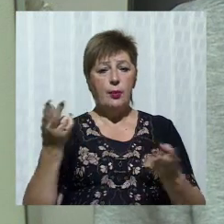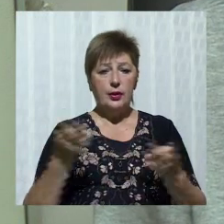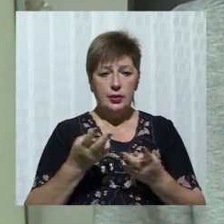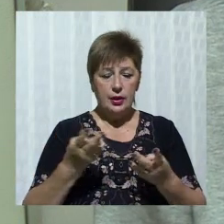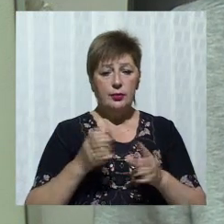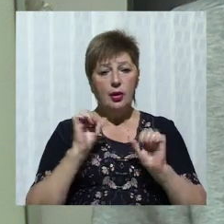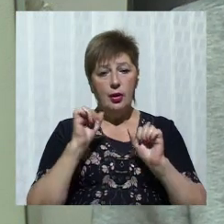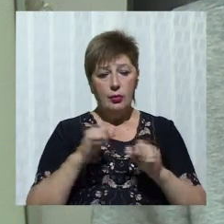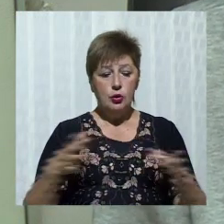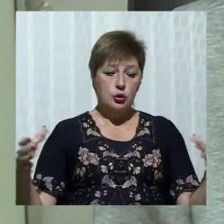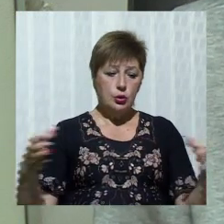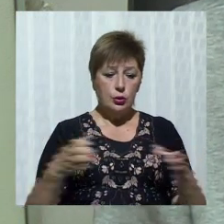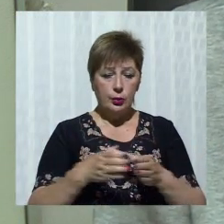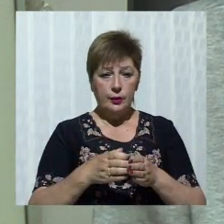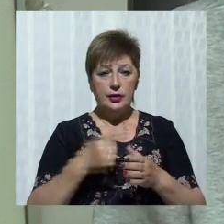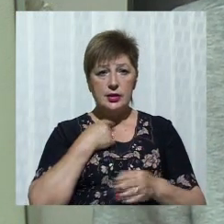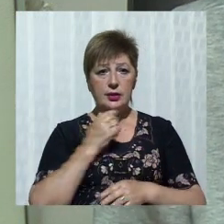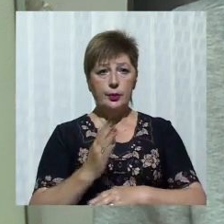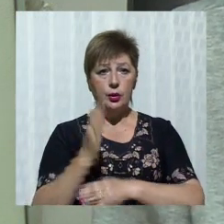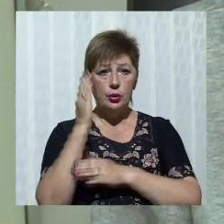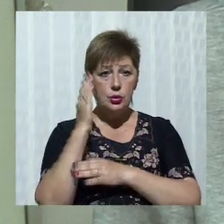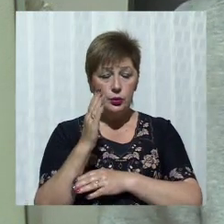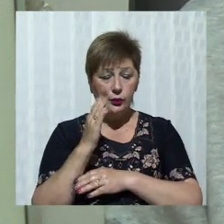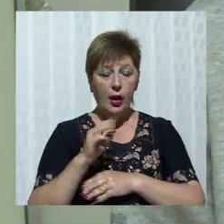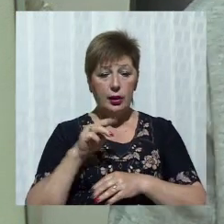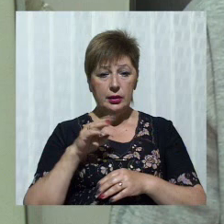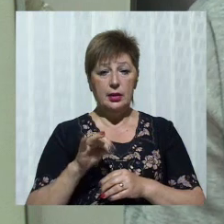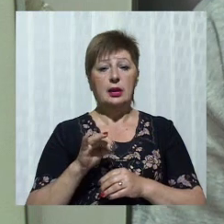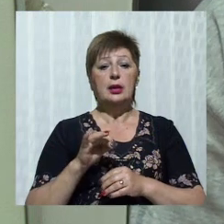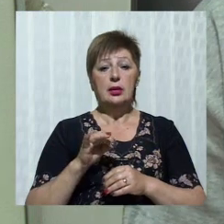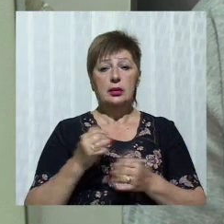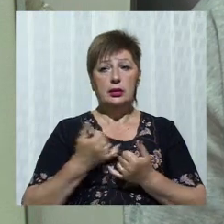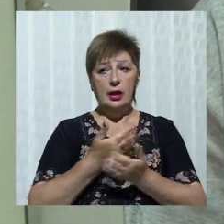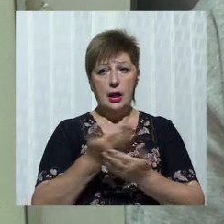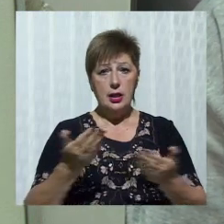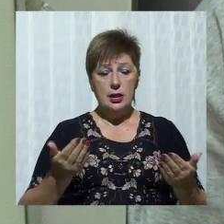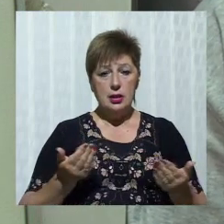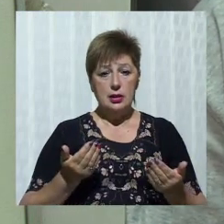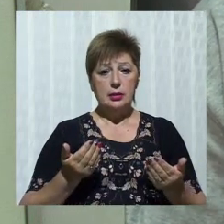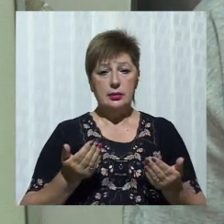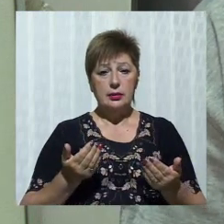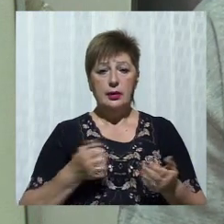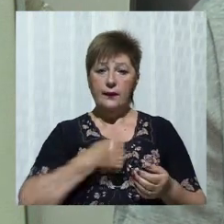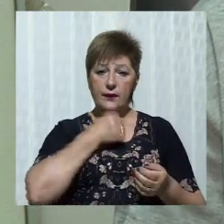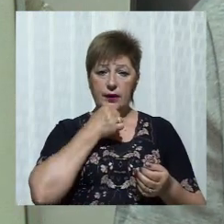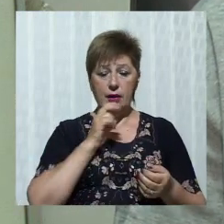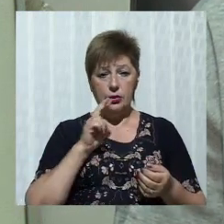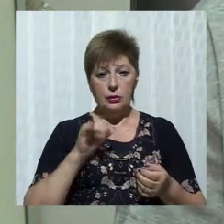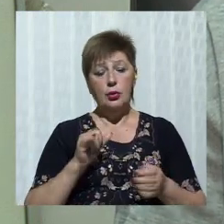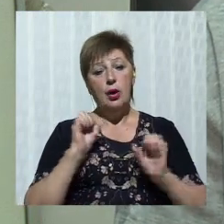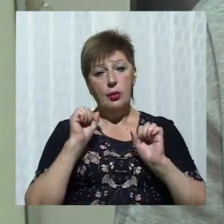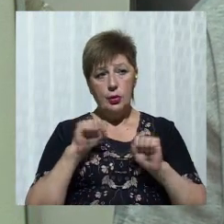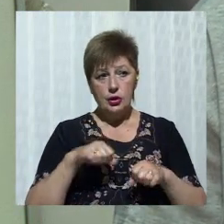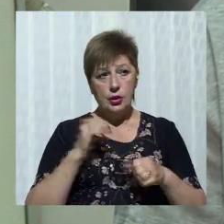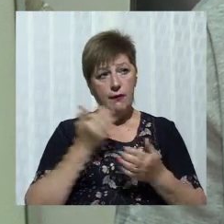Вони можуть згрупуватися, проголосувати, щось для їх віку. Можливо,